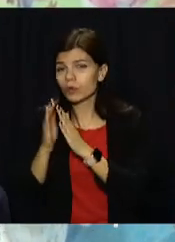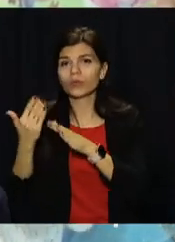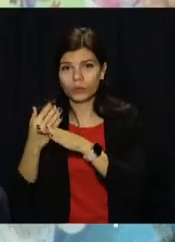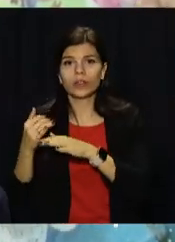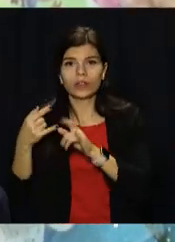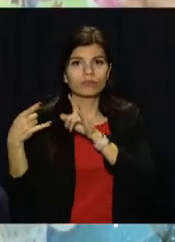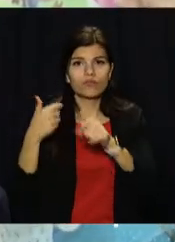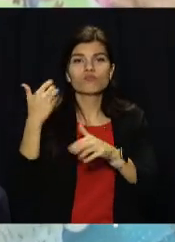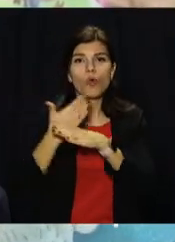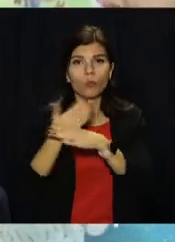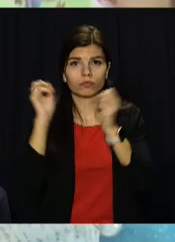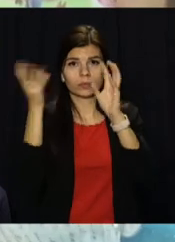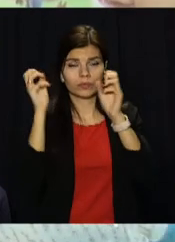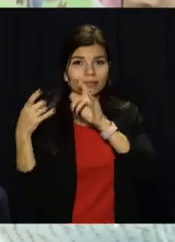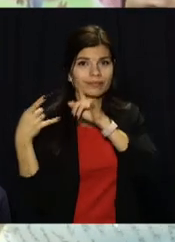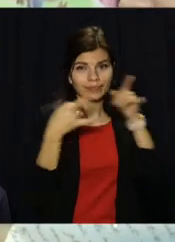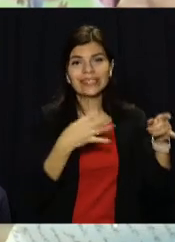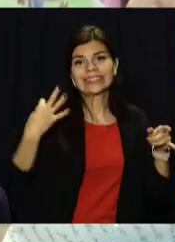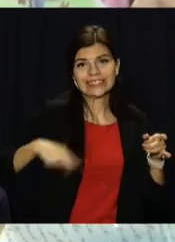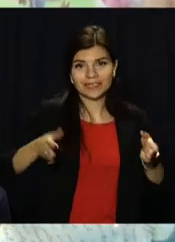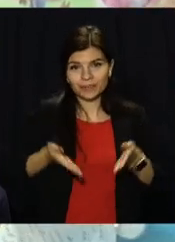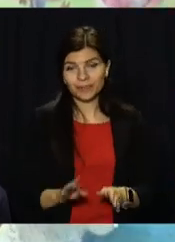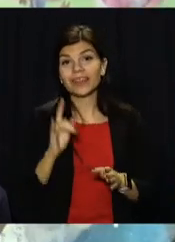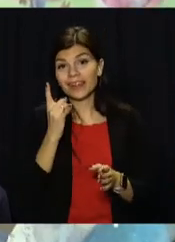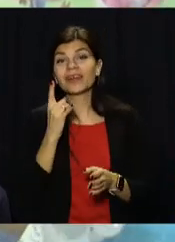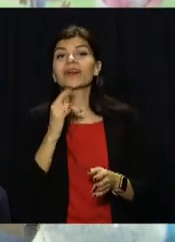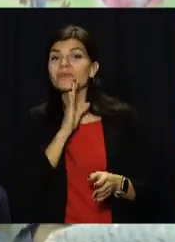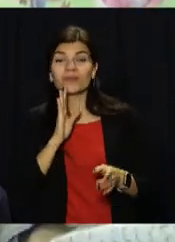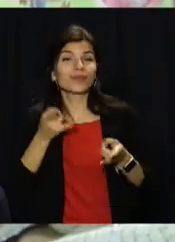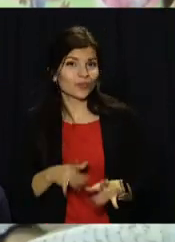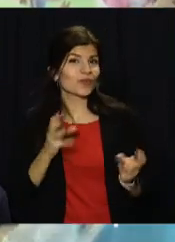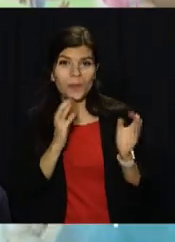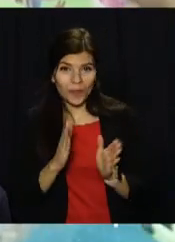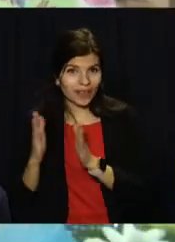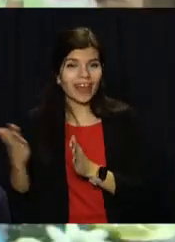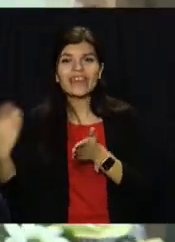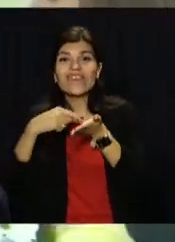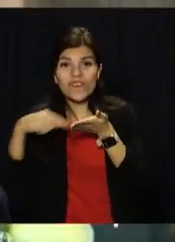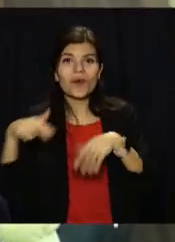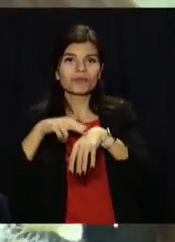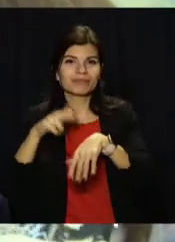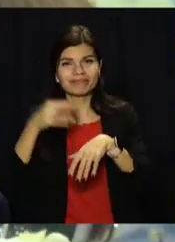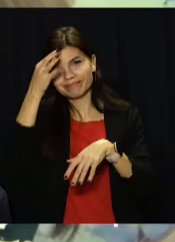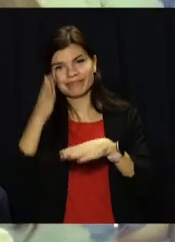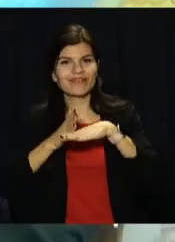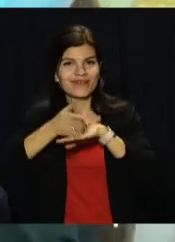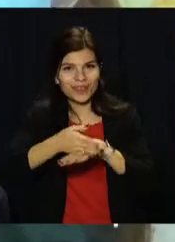родину до лікарні, де жінка народила сина. Мама і малюк почуваються добре. На їхню виписку приїхали і поліціянти.